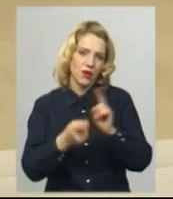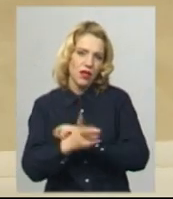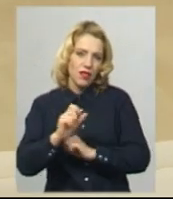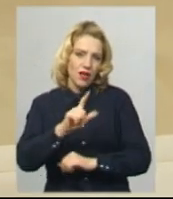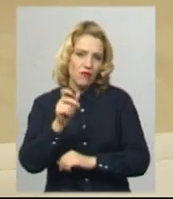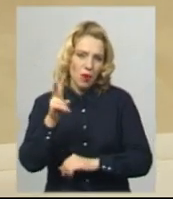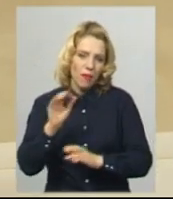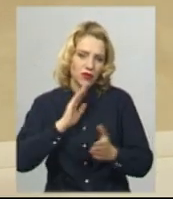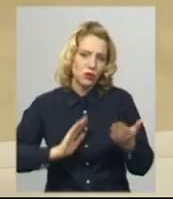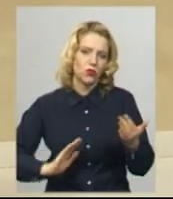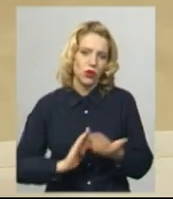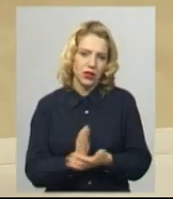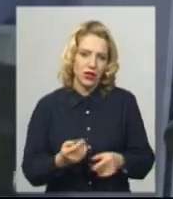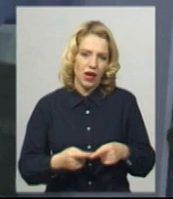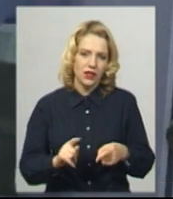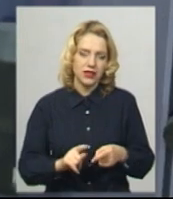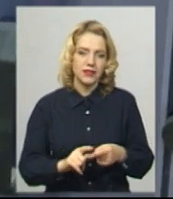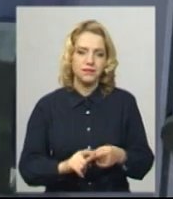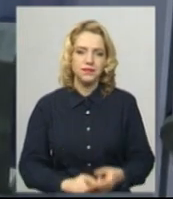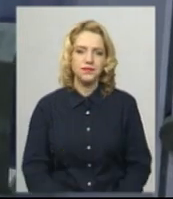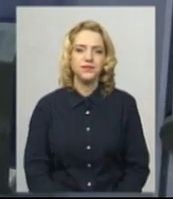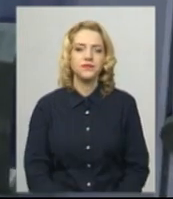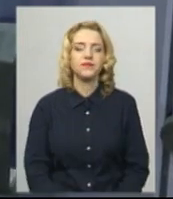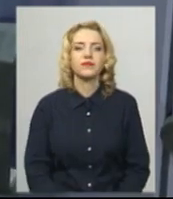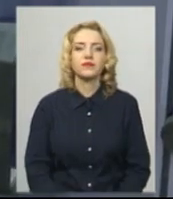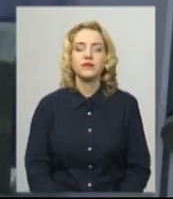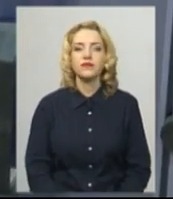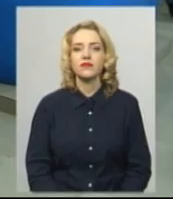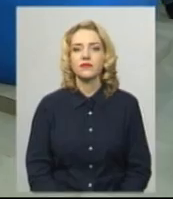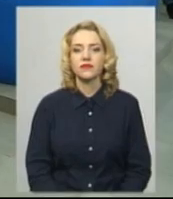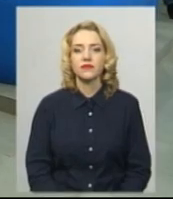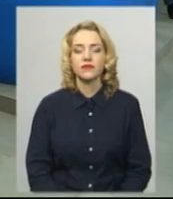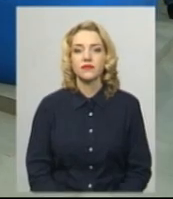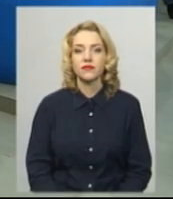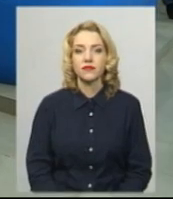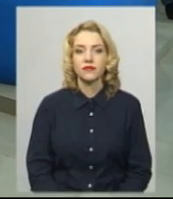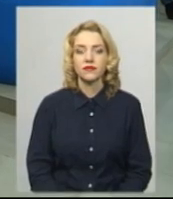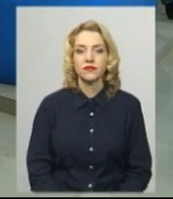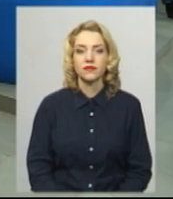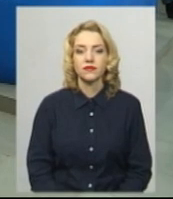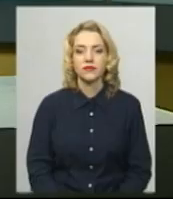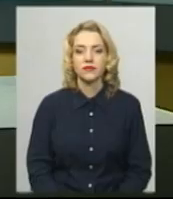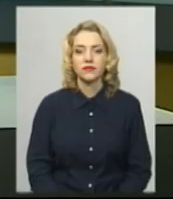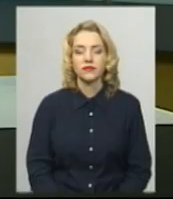Головко, Херсон та Коростень Київської області. Світлана Поробок, Олександр Горішевський. Новини на Суспільному. Хмельницький.